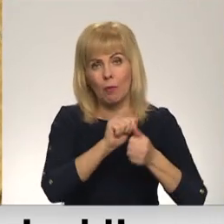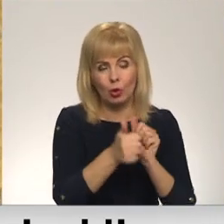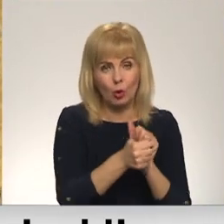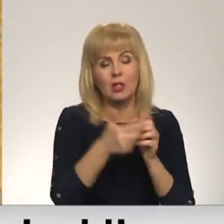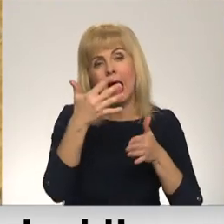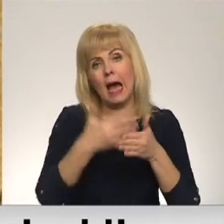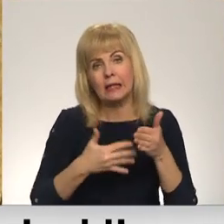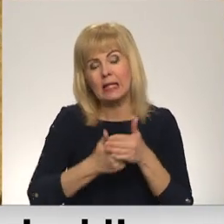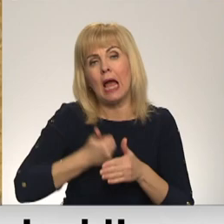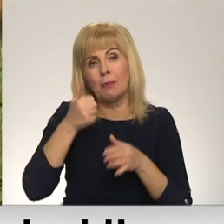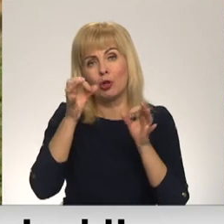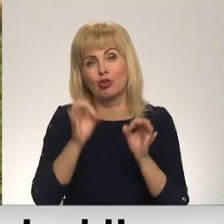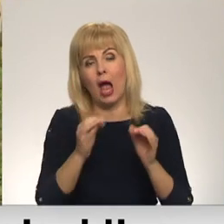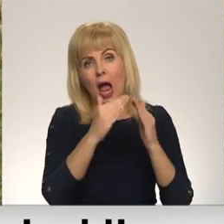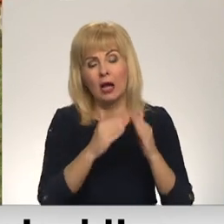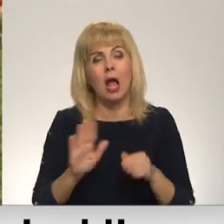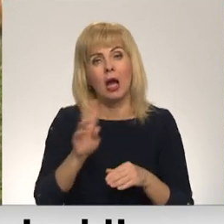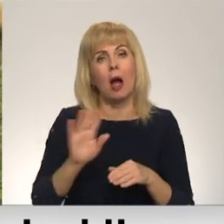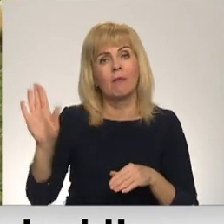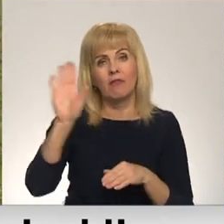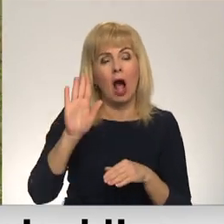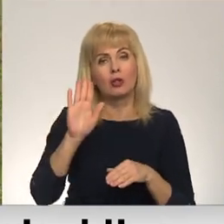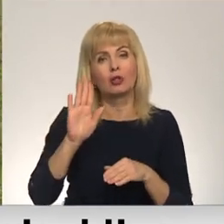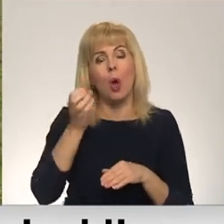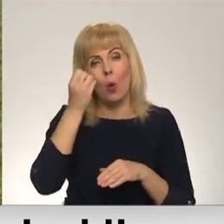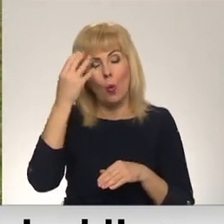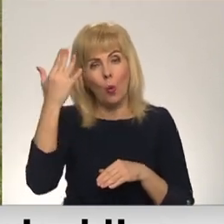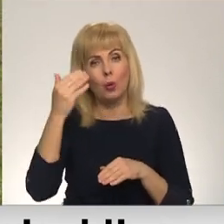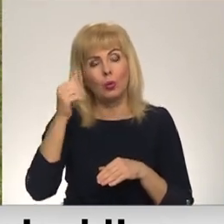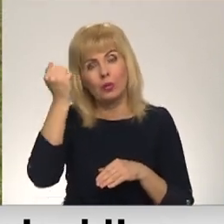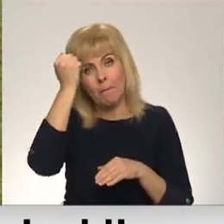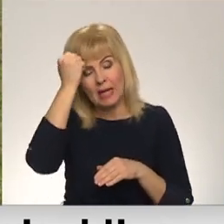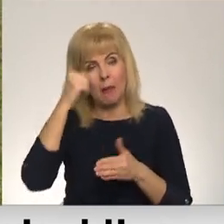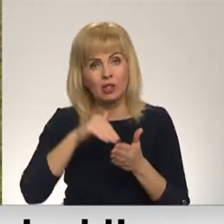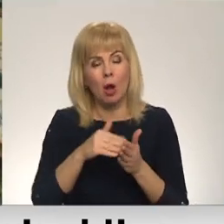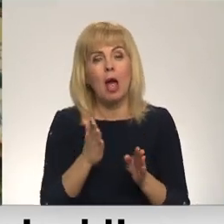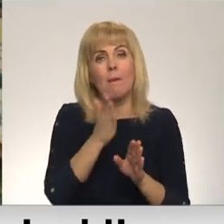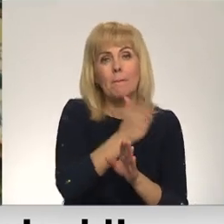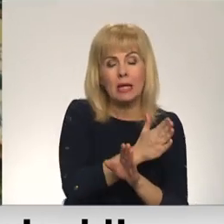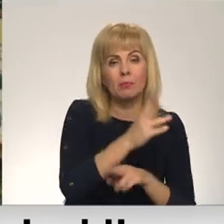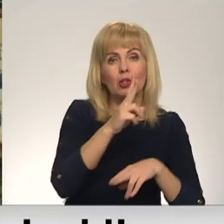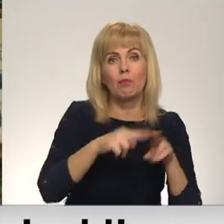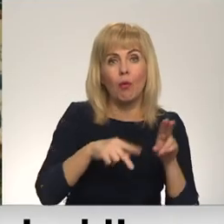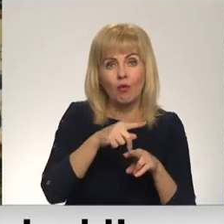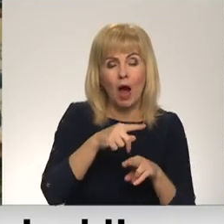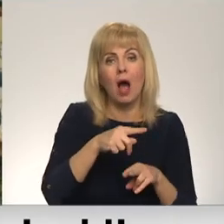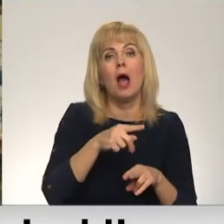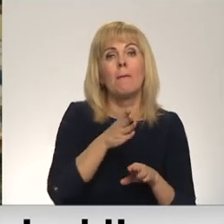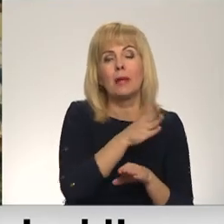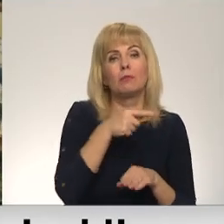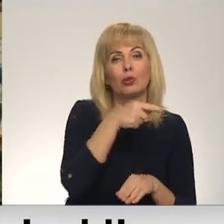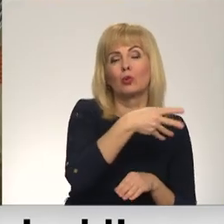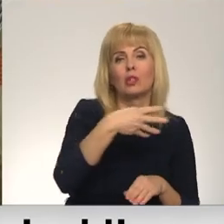īpašumu tiesību jautājumu sēkām, kam ir valsts kultūras piemnekļu status un kas būvētas pirms 1940. gada.